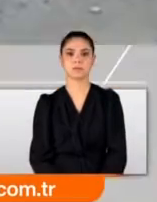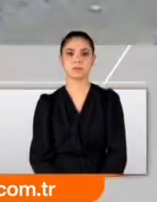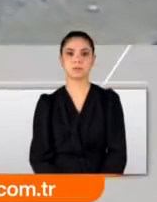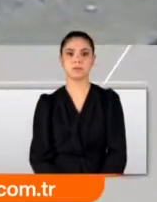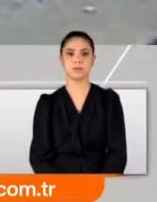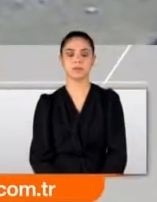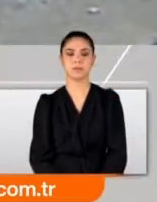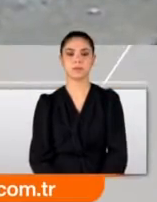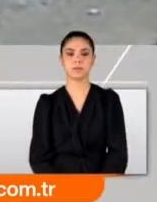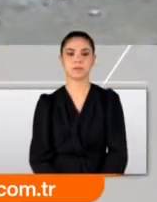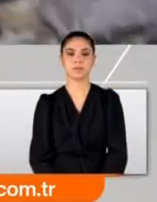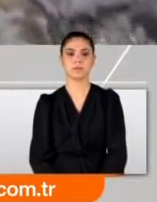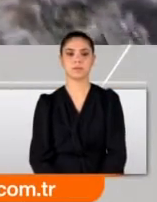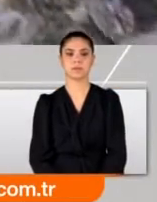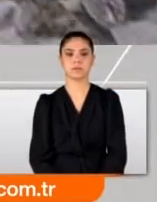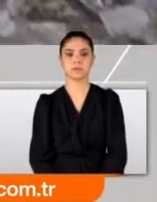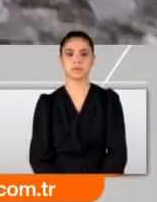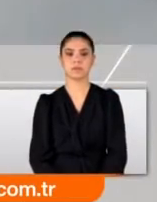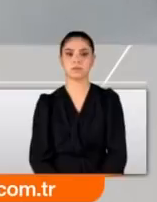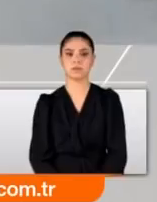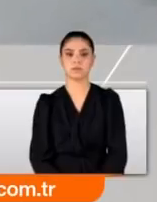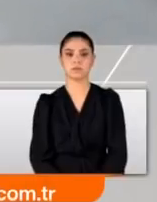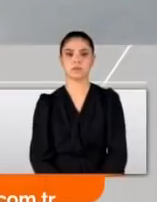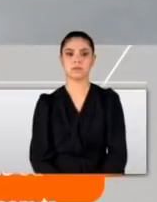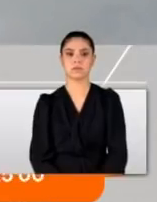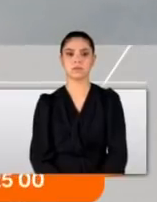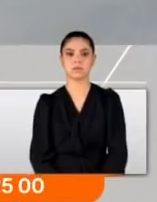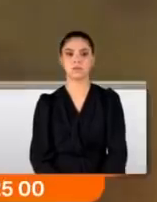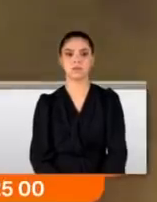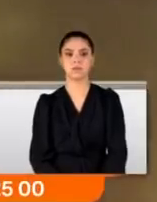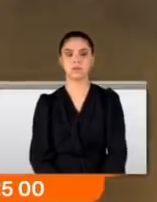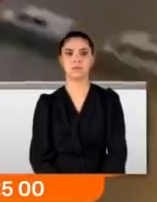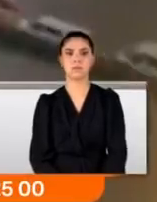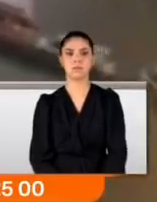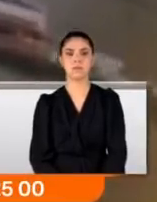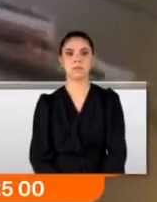Kör, çukur, çamur ne olduğunu tekrar görelim.